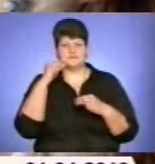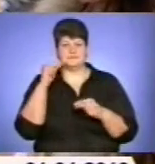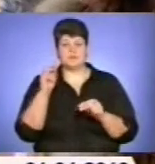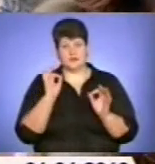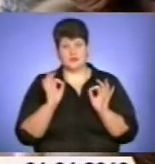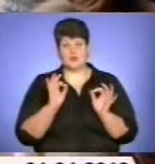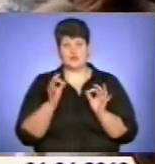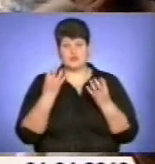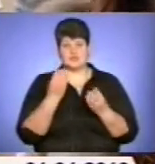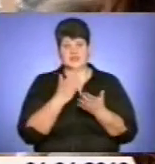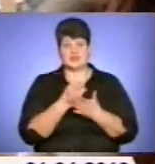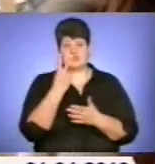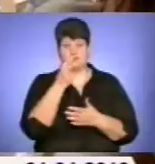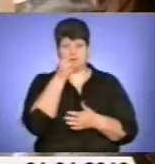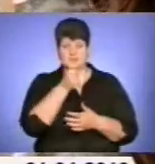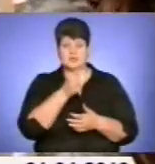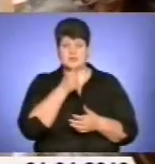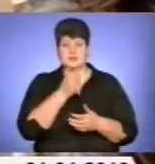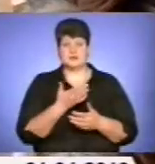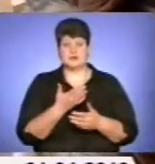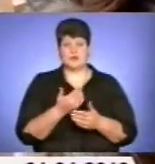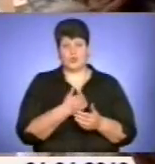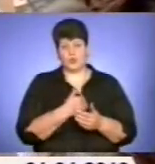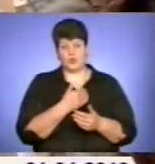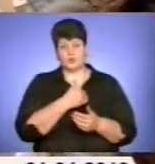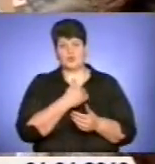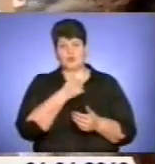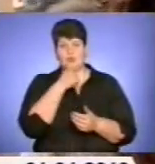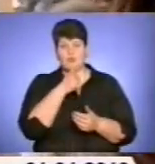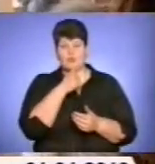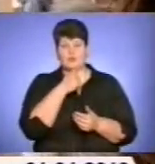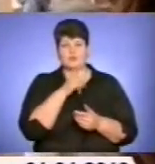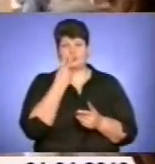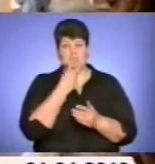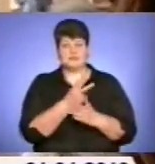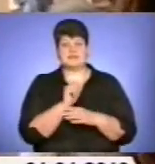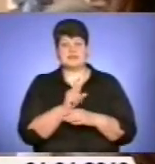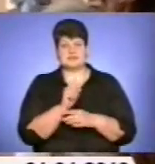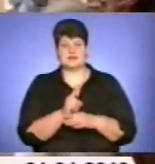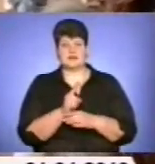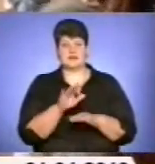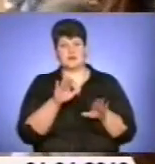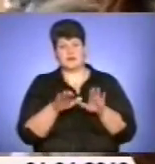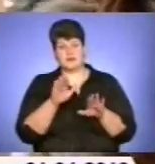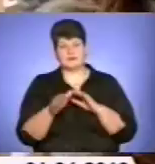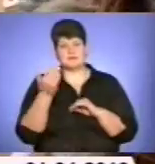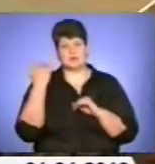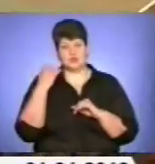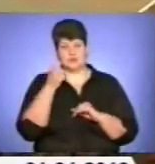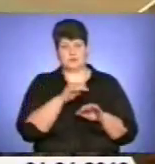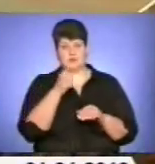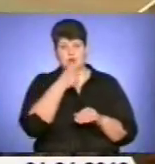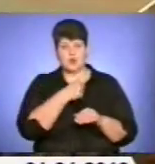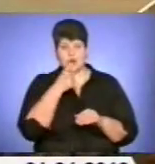нічого, ще два місяці до такого зоні. Що сьогодні прийшла, хочу попробувати, подивитися на завдання, наскільки важкі порівняти з минулими роками.